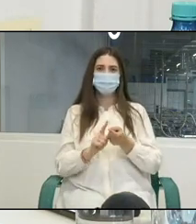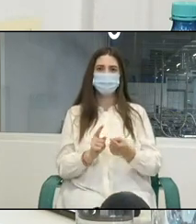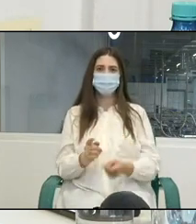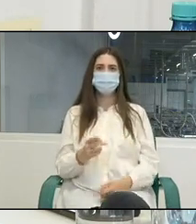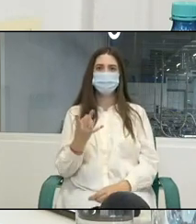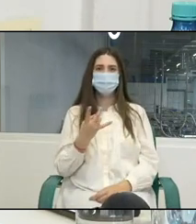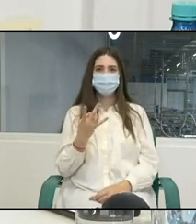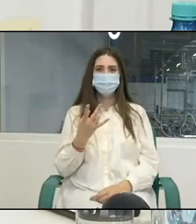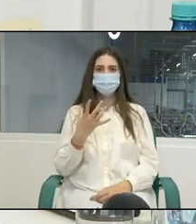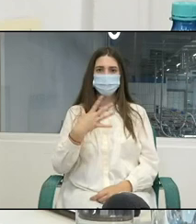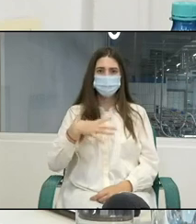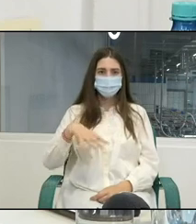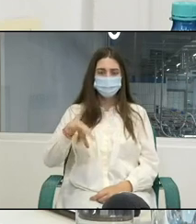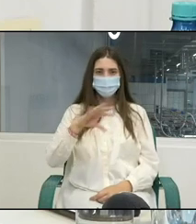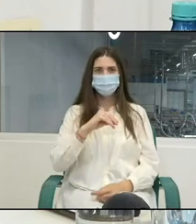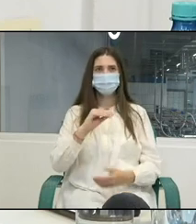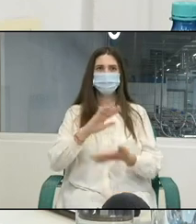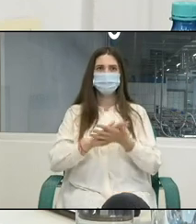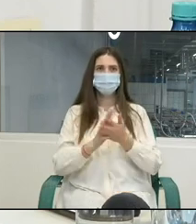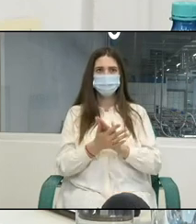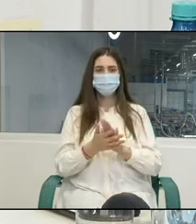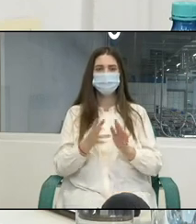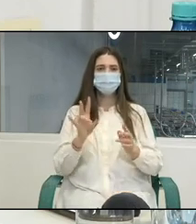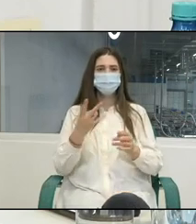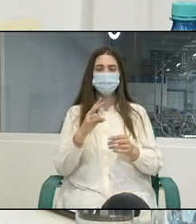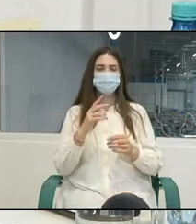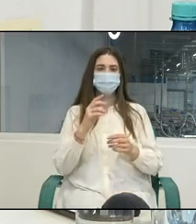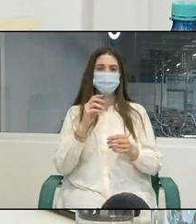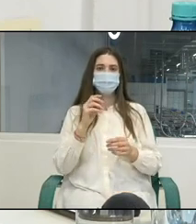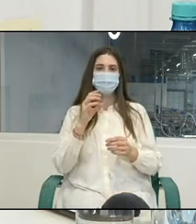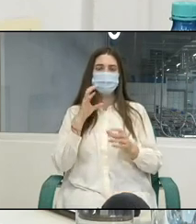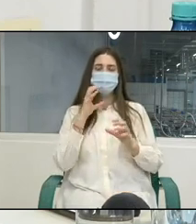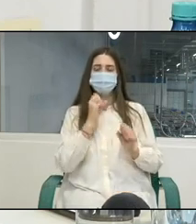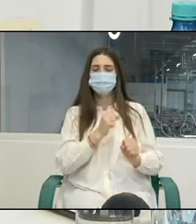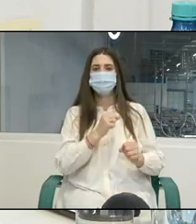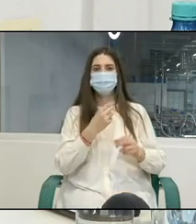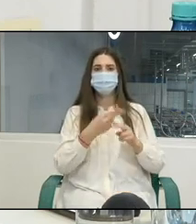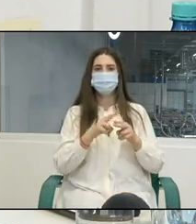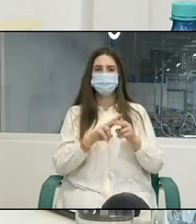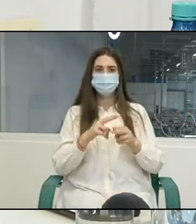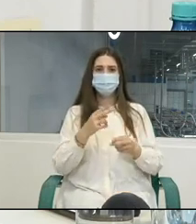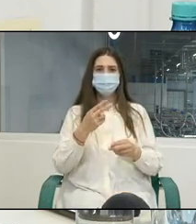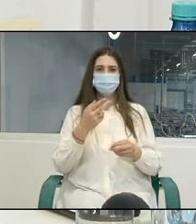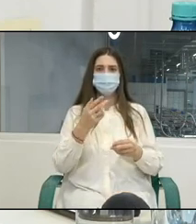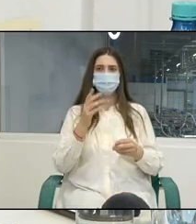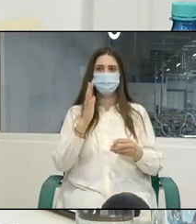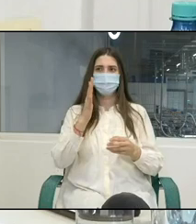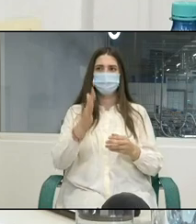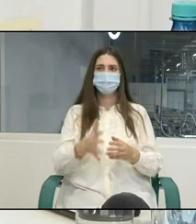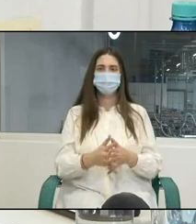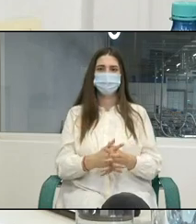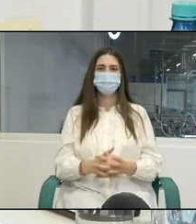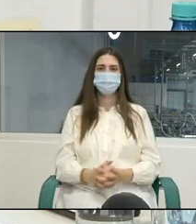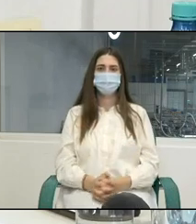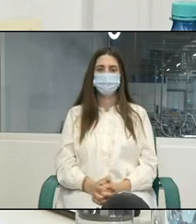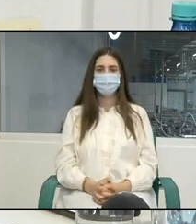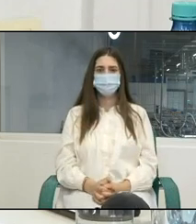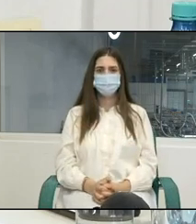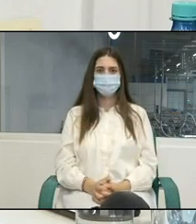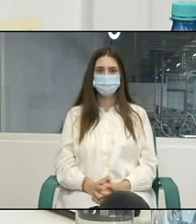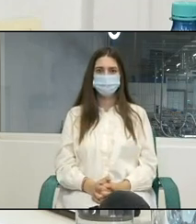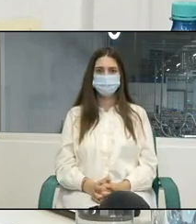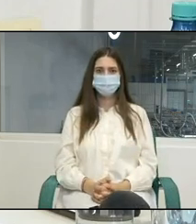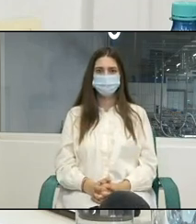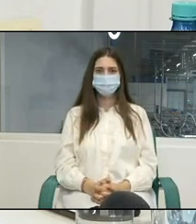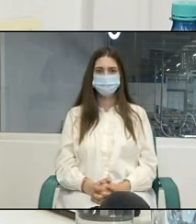trebuie să mizăm foarte mult pe acest parteneriat social să nu-l ignorăm fiindcă asta înseamnă consultări asta înseamnă informări și asta